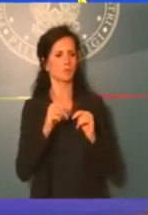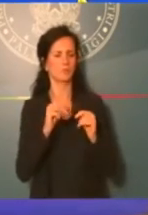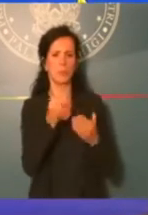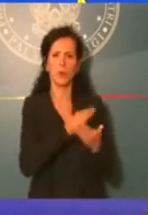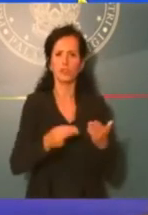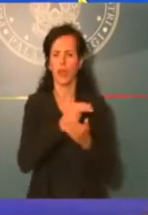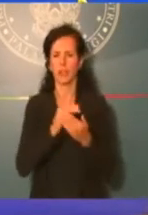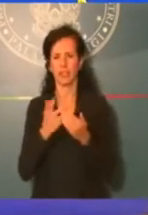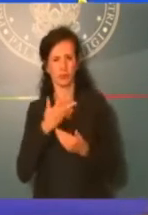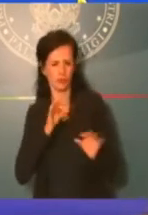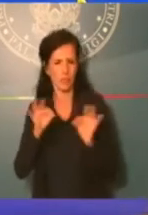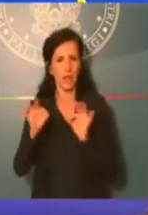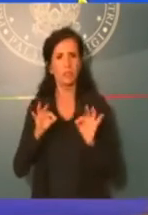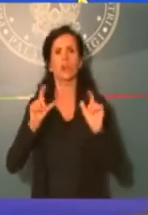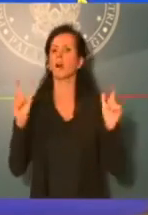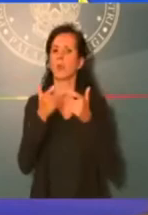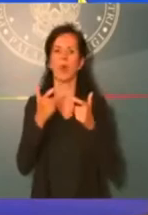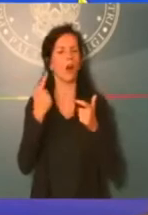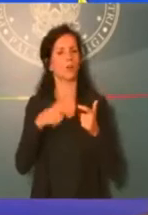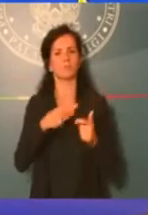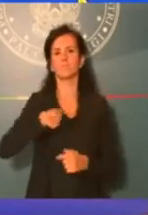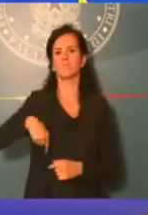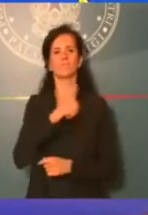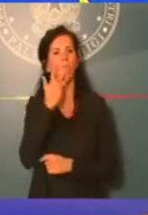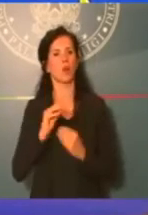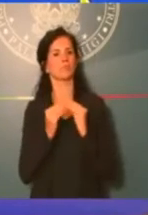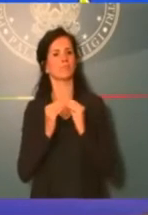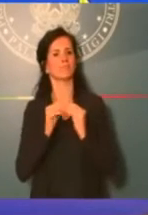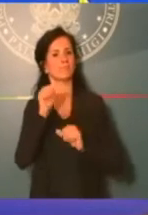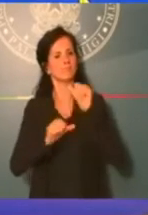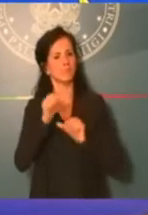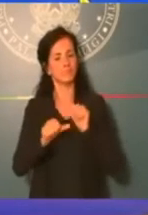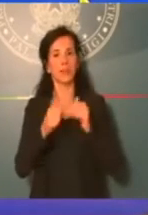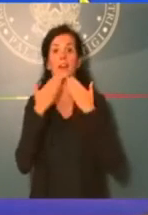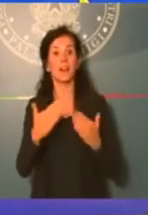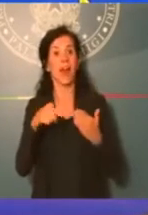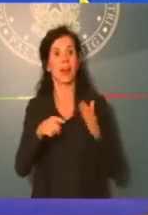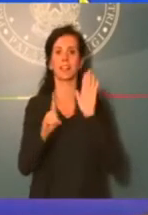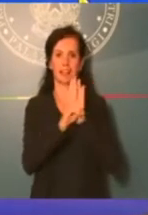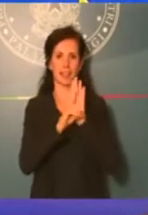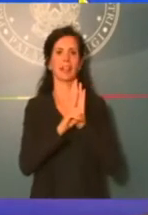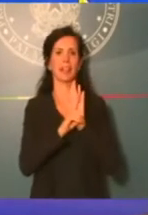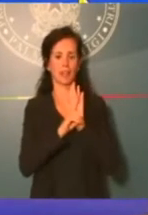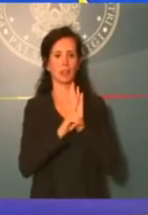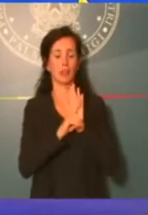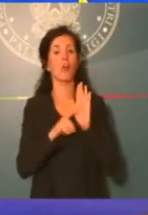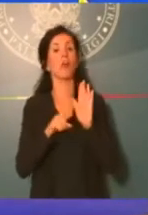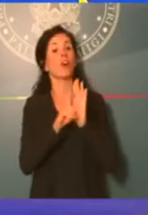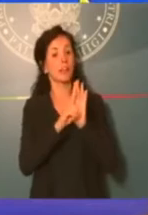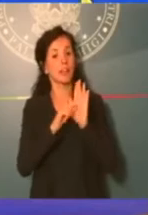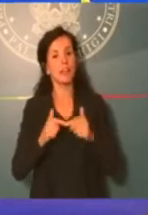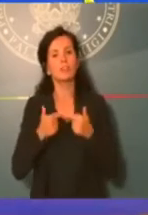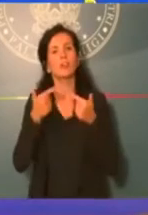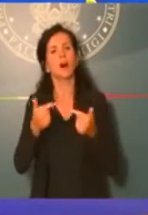vogliamo rimediare a tutto questo, lo facciamo con questo decreto, perché offriamo una strada, un